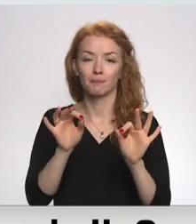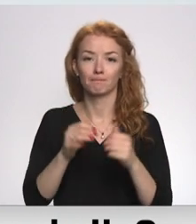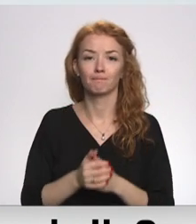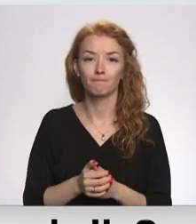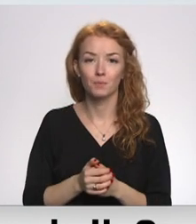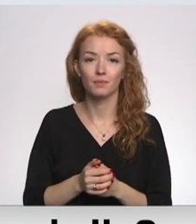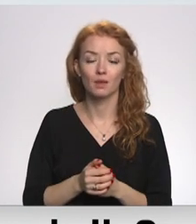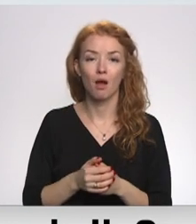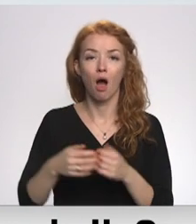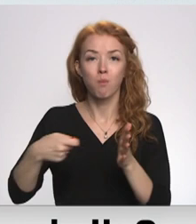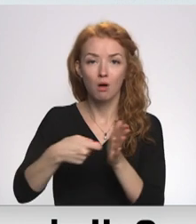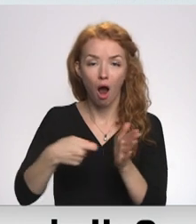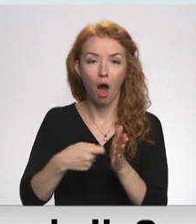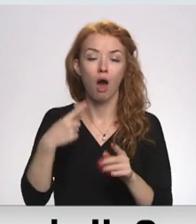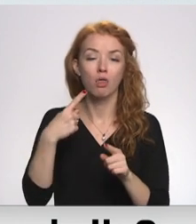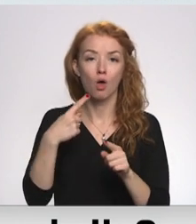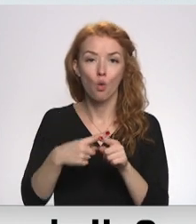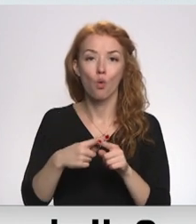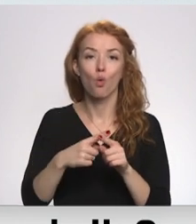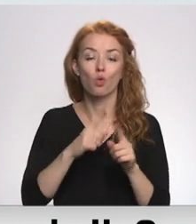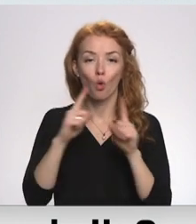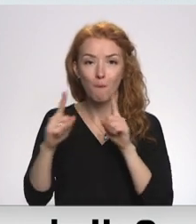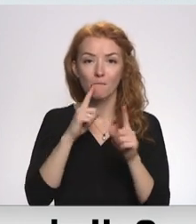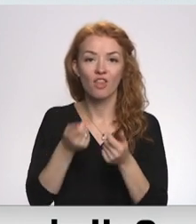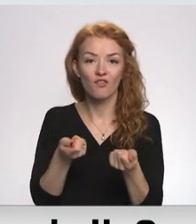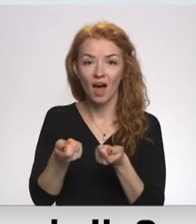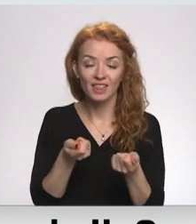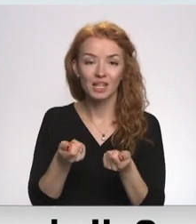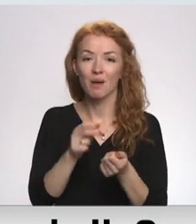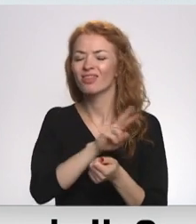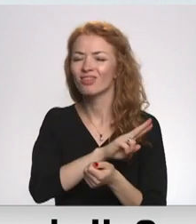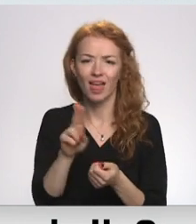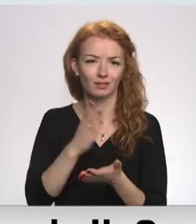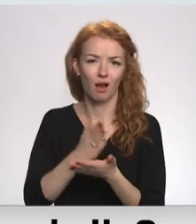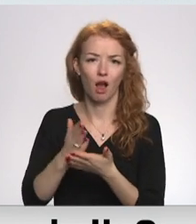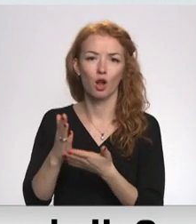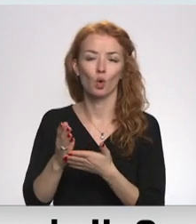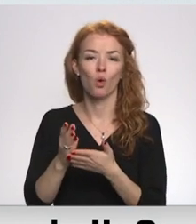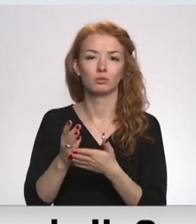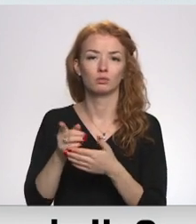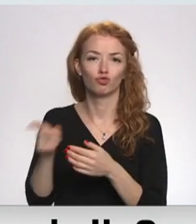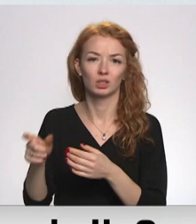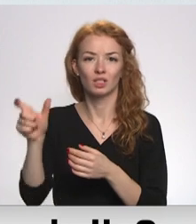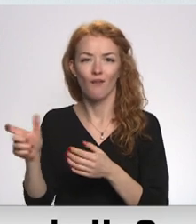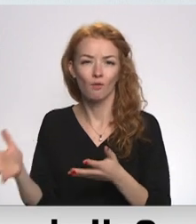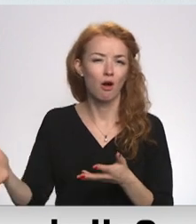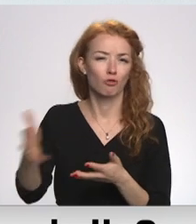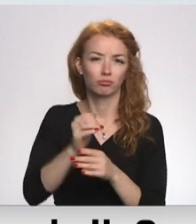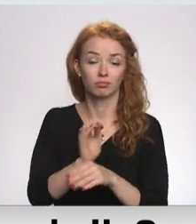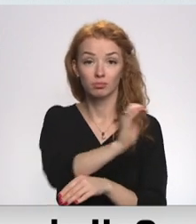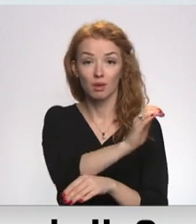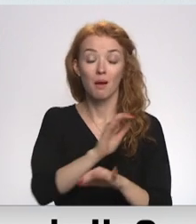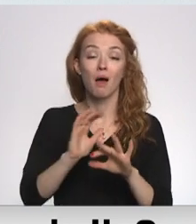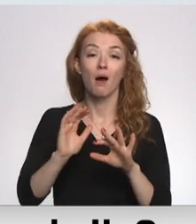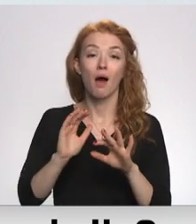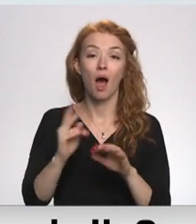apgāde un komandu vadība, mobilizācija nesakārtos un ir tīpaši attiecībā uz apgāde, bet arī